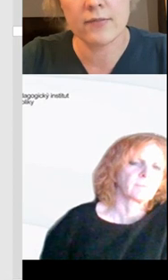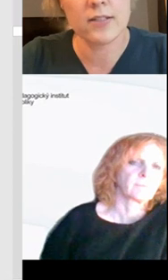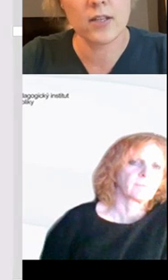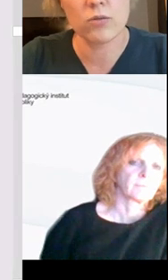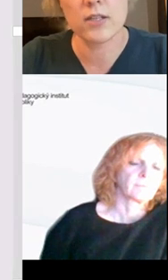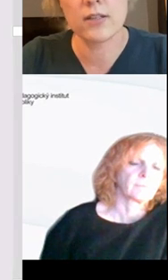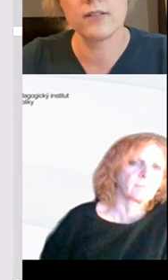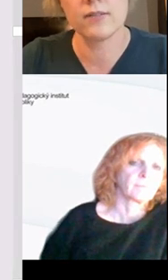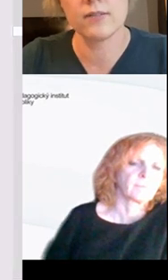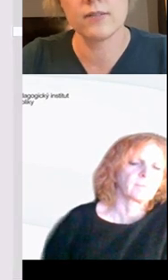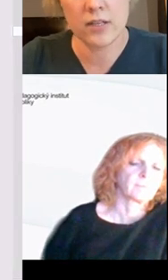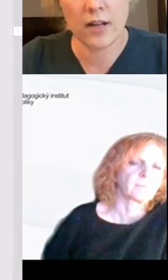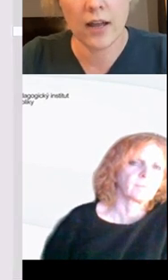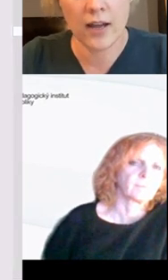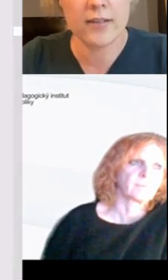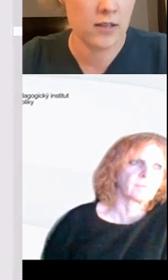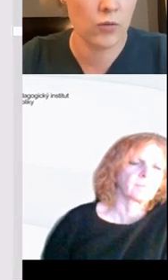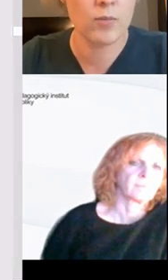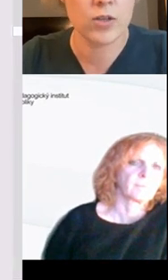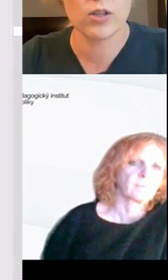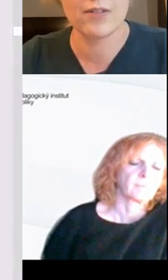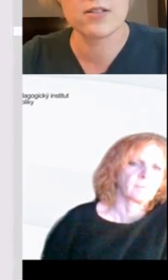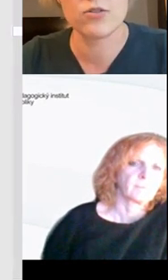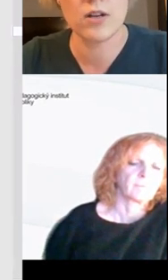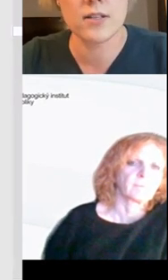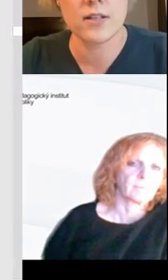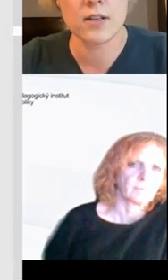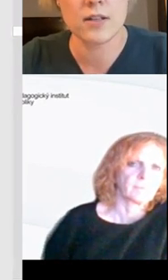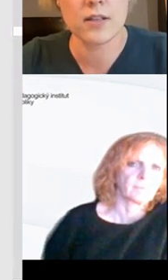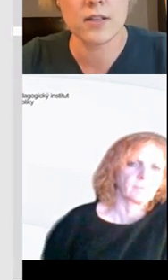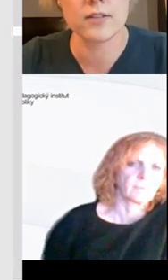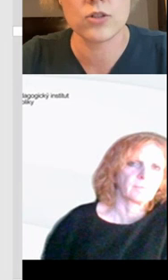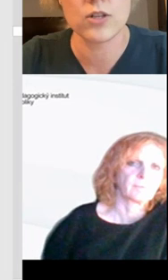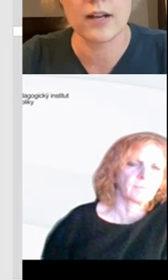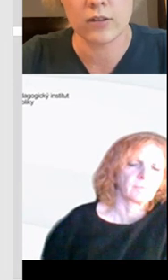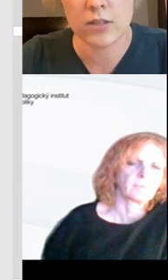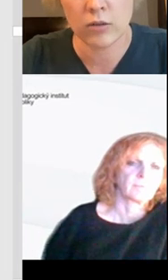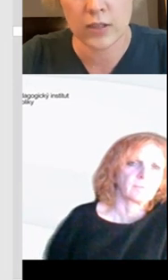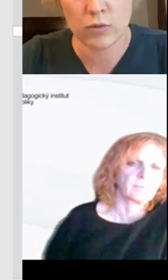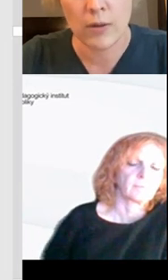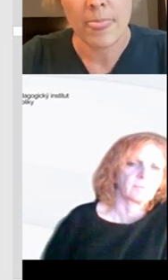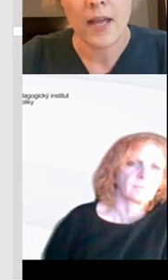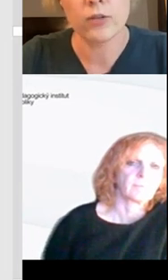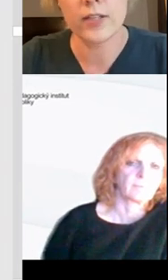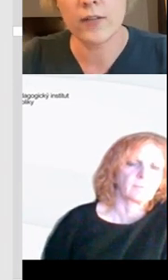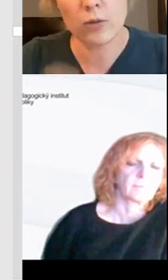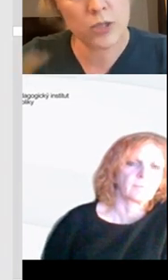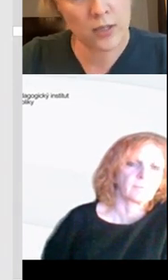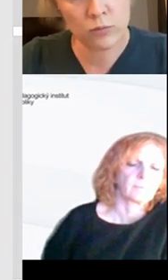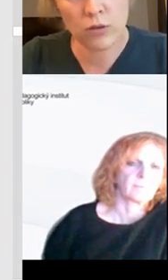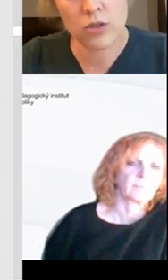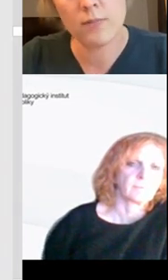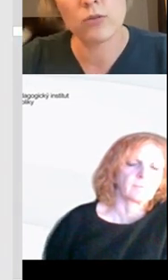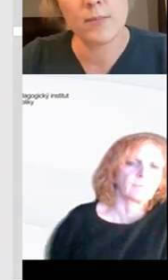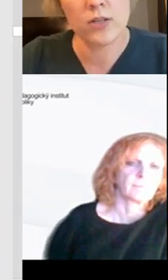důležitá věc, kterou si většina lidí dělá a ani si neuvědomuje, že to je vlastně čtenářská strategie čtení elektronického textu. A to je